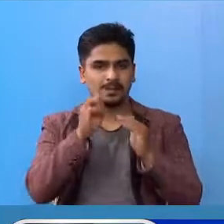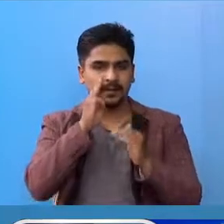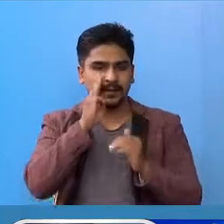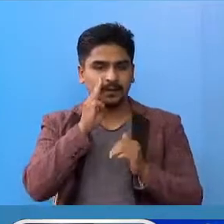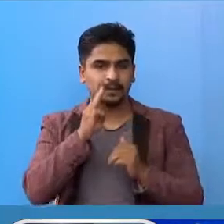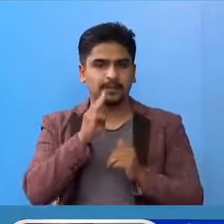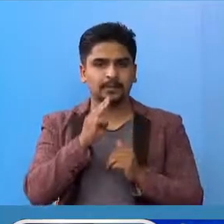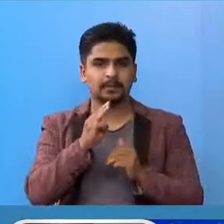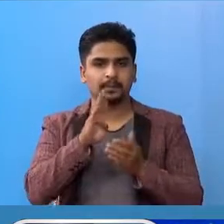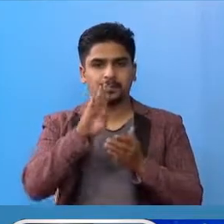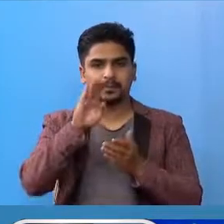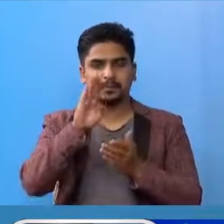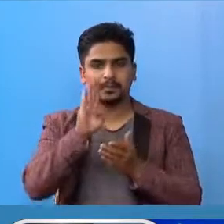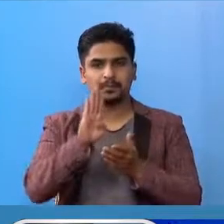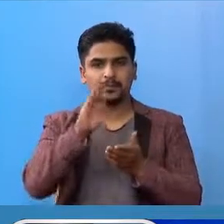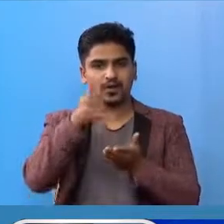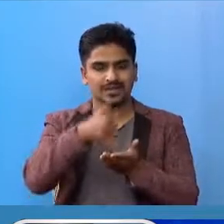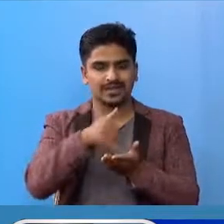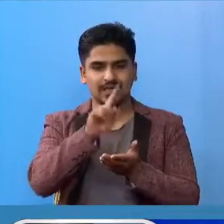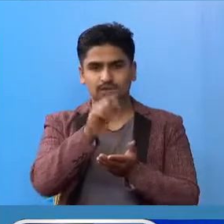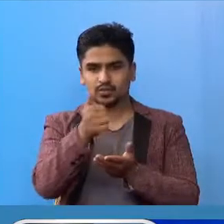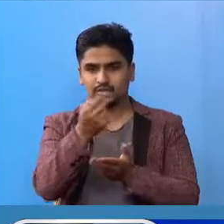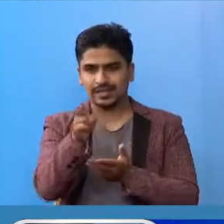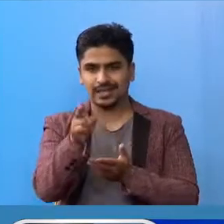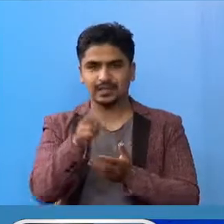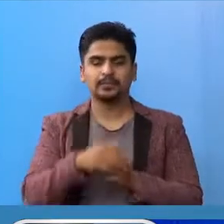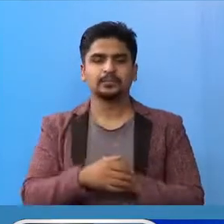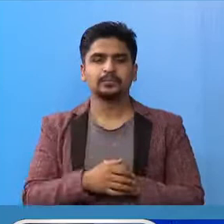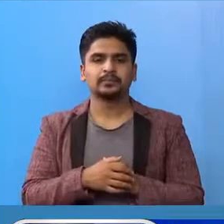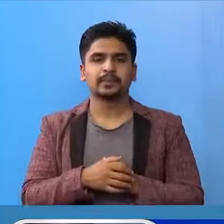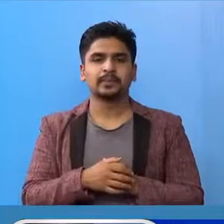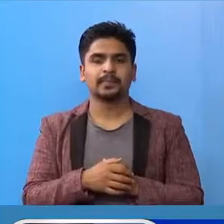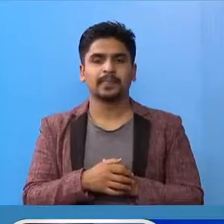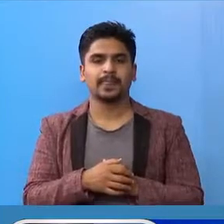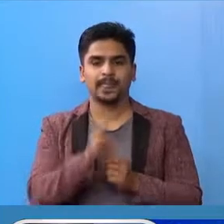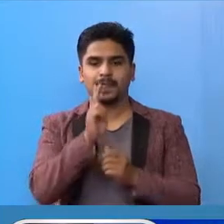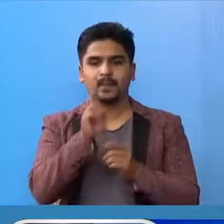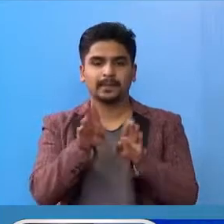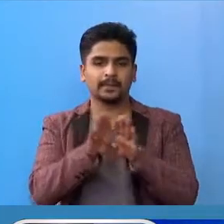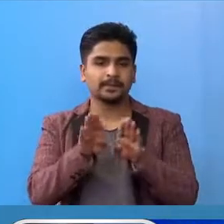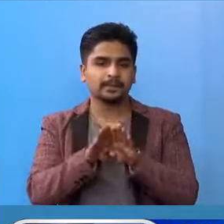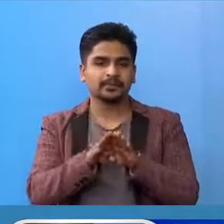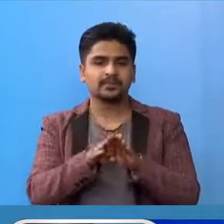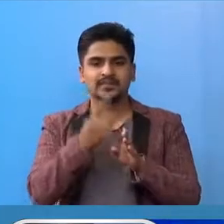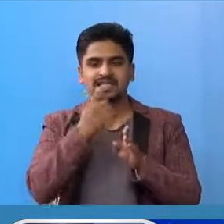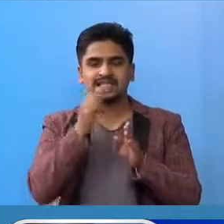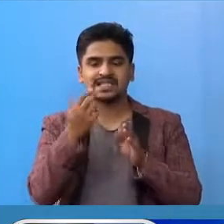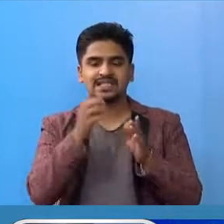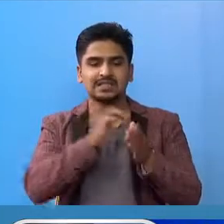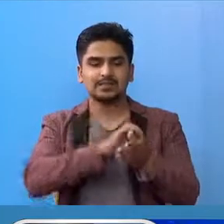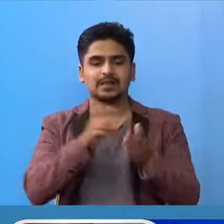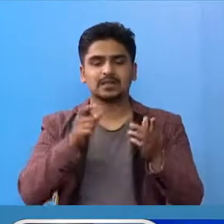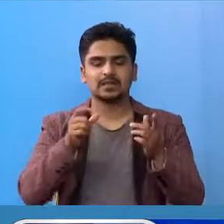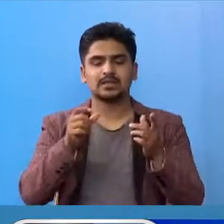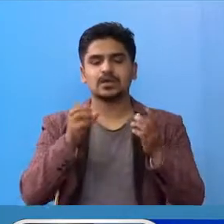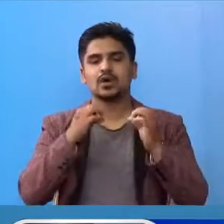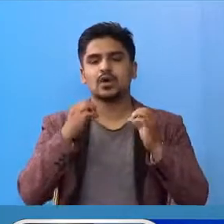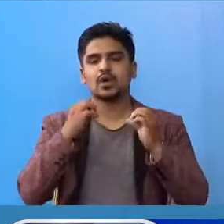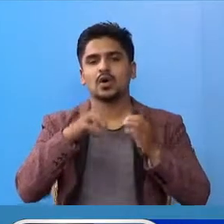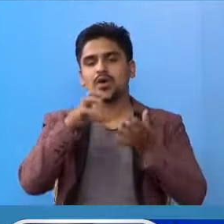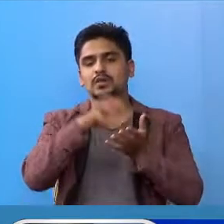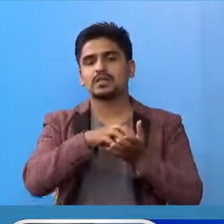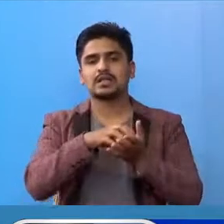बजां का सुर जना एसाई गरी शेती प्रादेशिक अस्पताल धनगडी